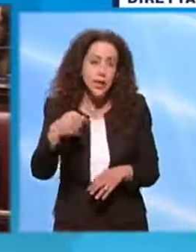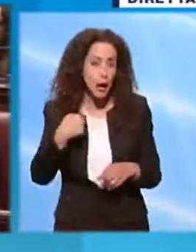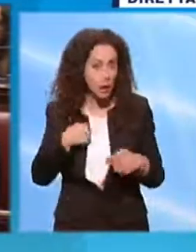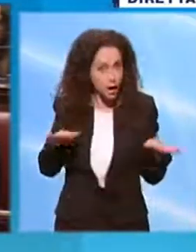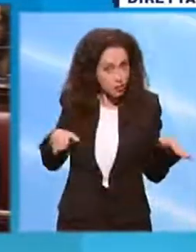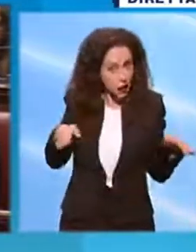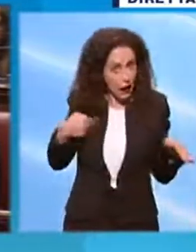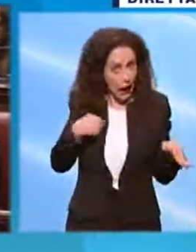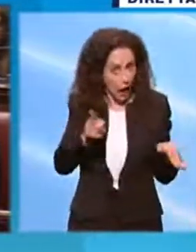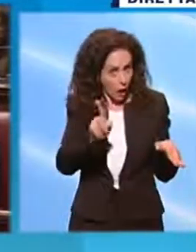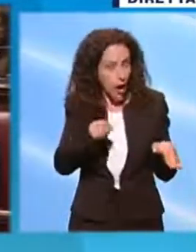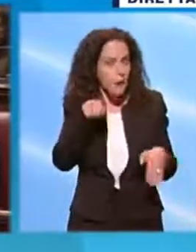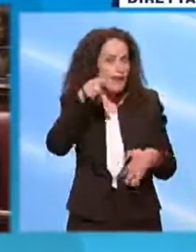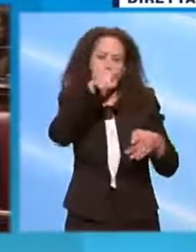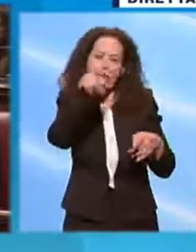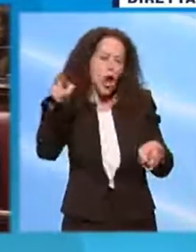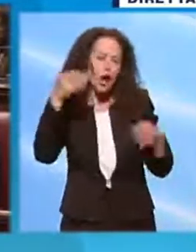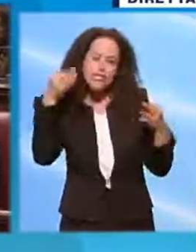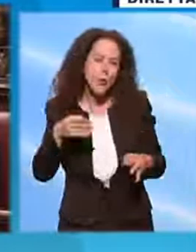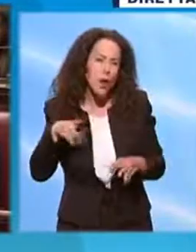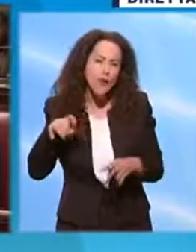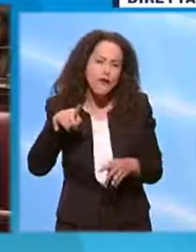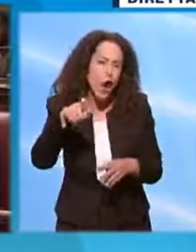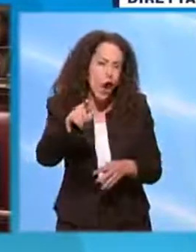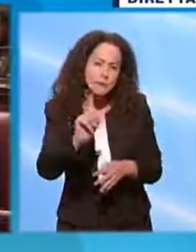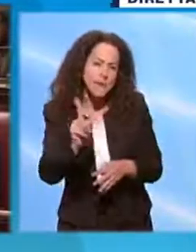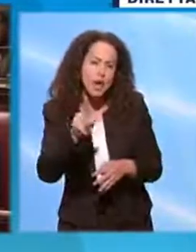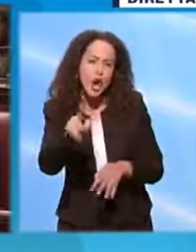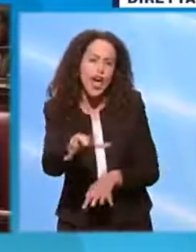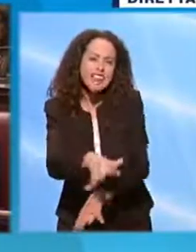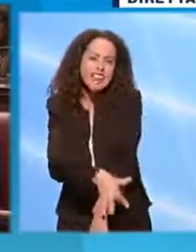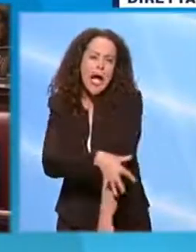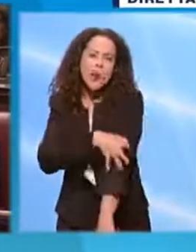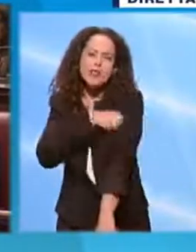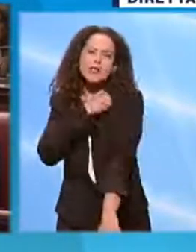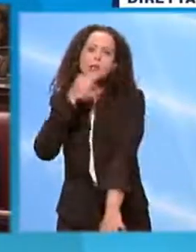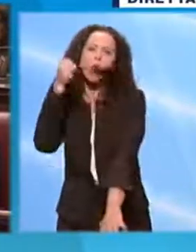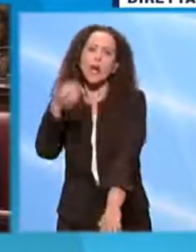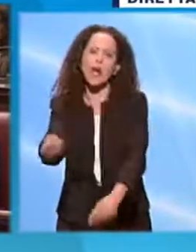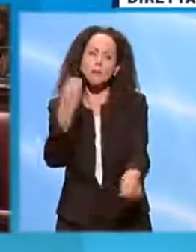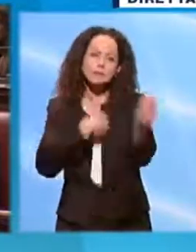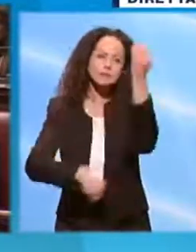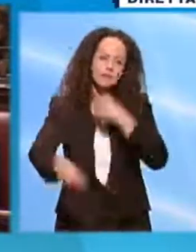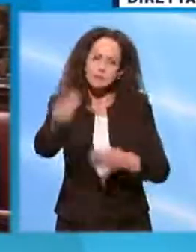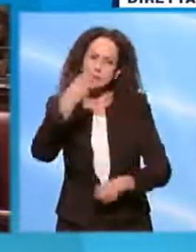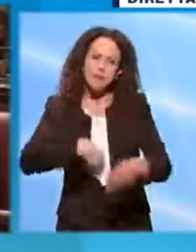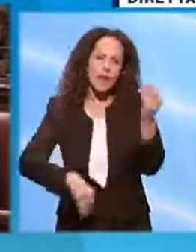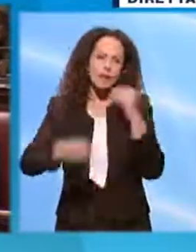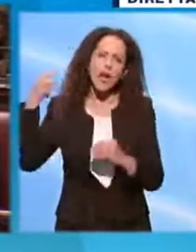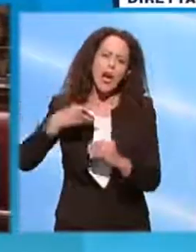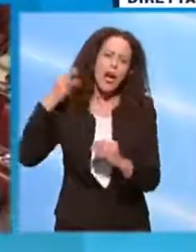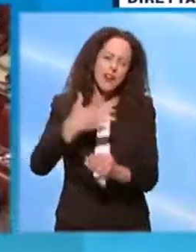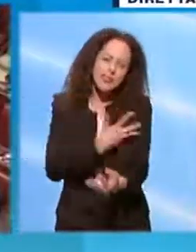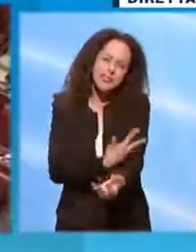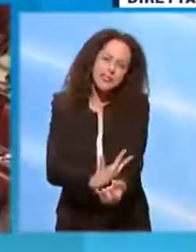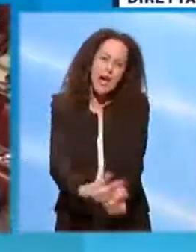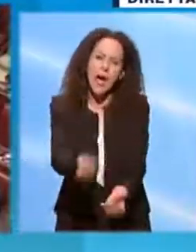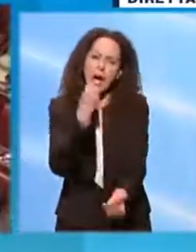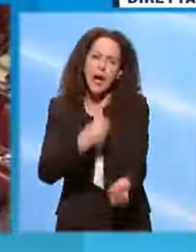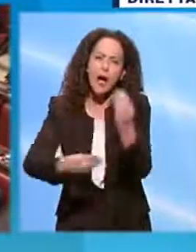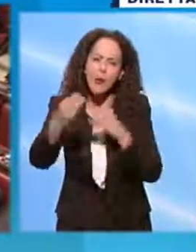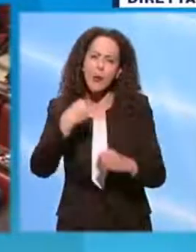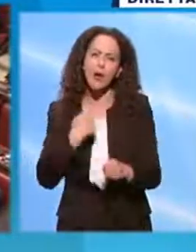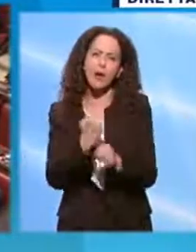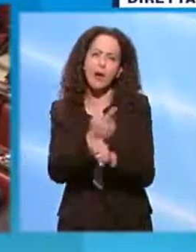cicale, ma loro sicuramente non sono delle formiche, sono semmai delle sanguisughe che si sono gonfiate in questi anni col nostro sangue il nostro lavoro.